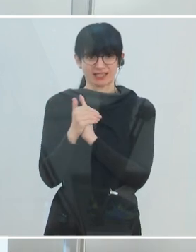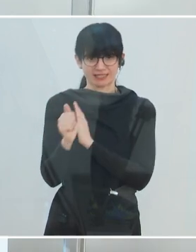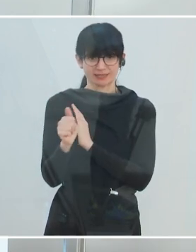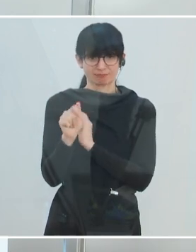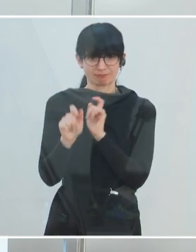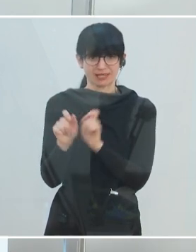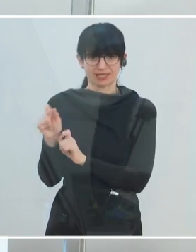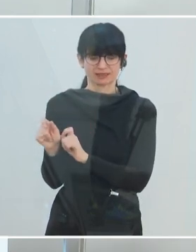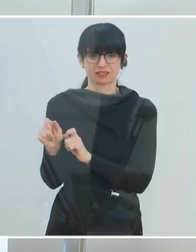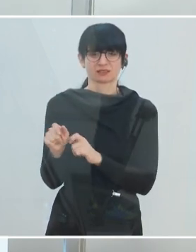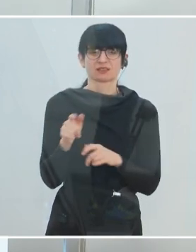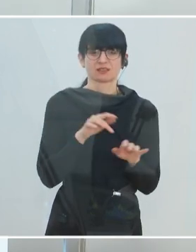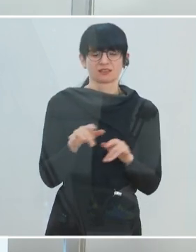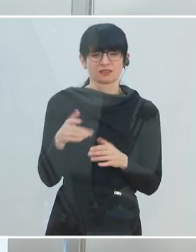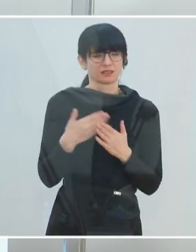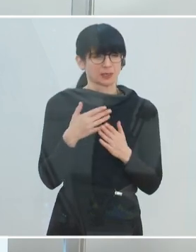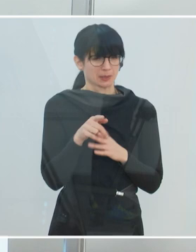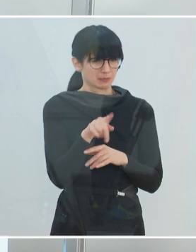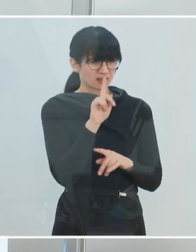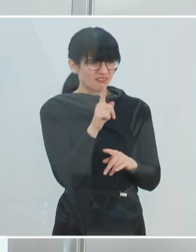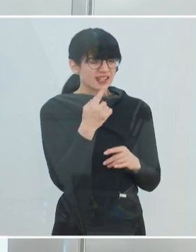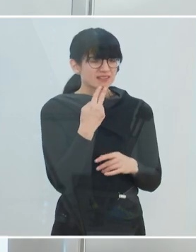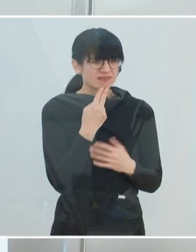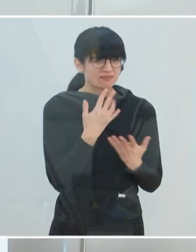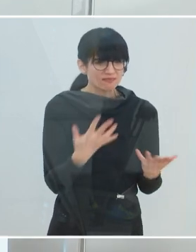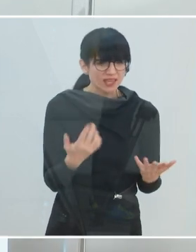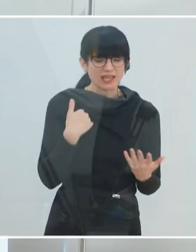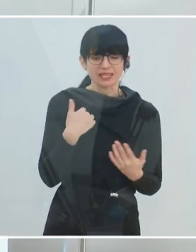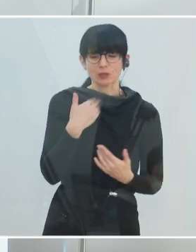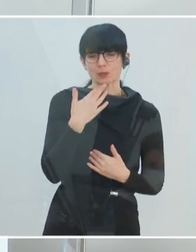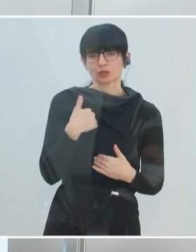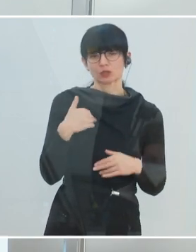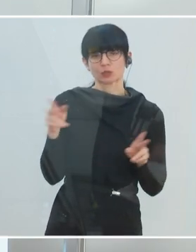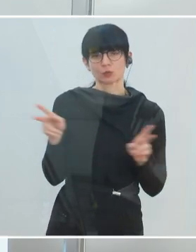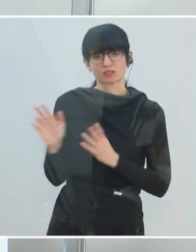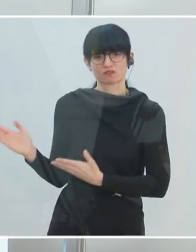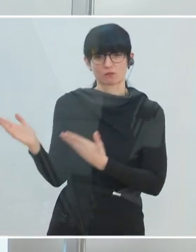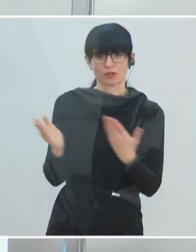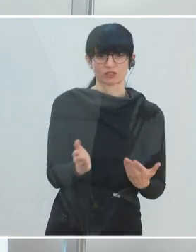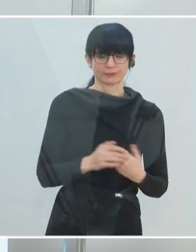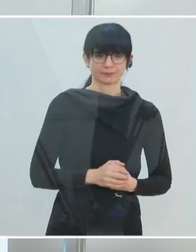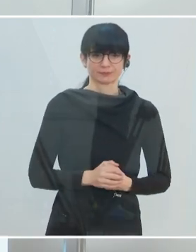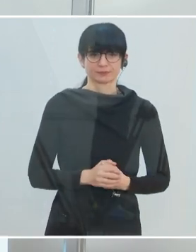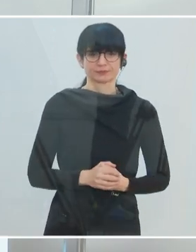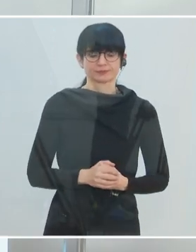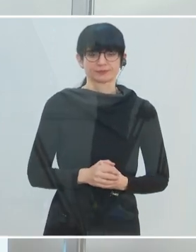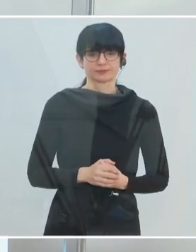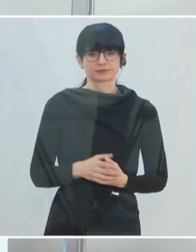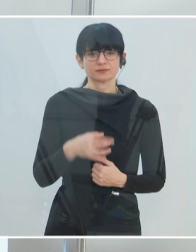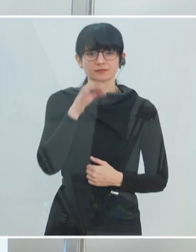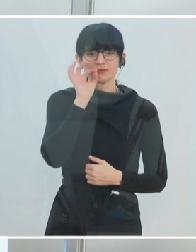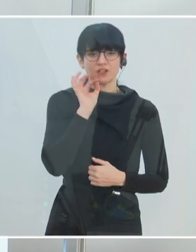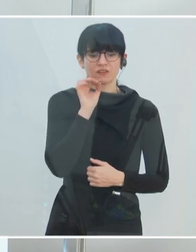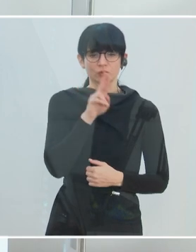Ich gehe es ganz kurz durch, damit Sie sich ein Bild machen können, wer das denn ist. Es ist einerseits mitvertretend die Frau